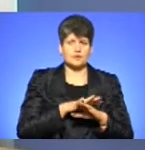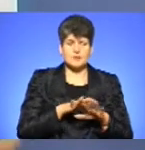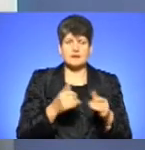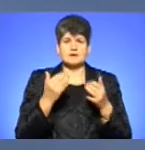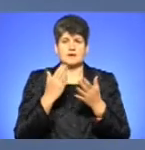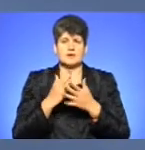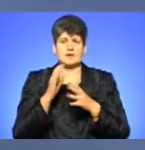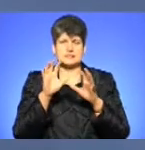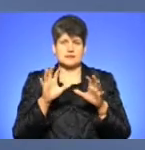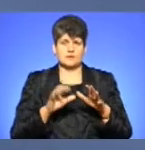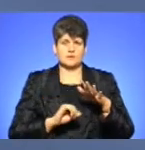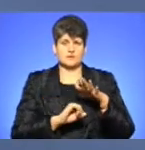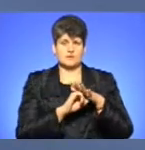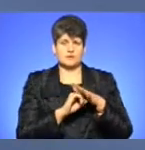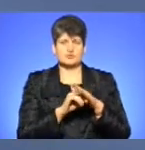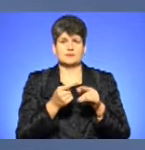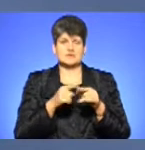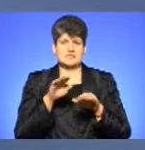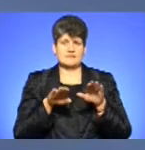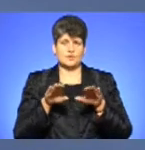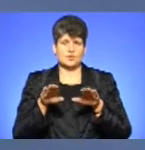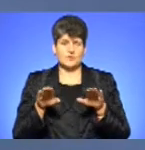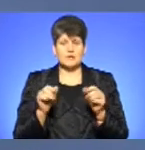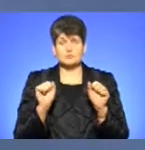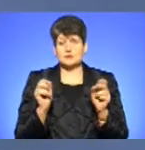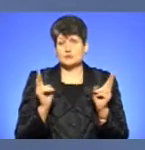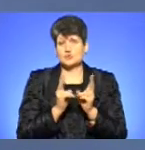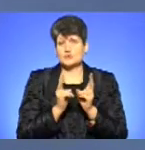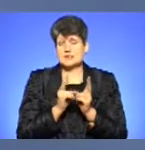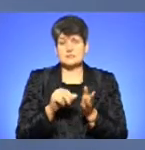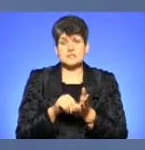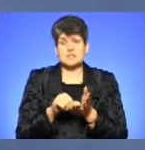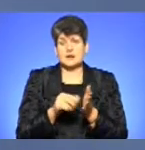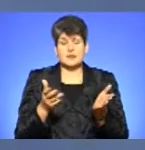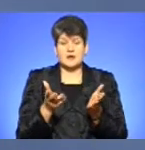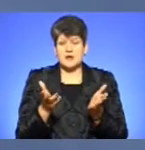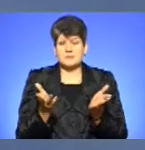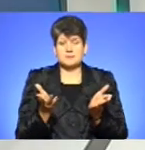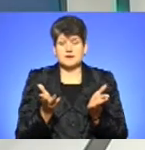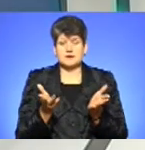законне підґрунті для того, щоб вже врегульовувати. Можливо, нам прийдеться зустрітися з представниками, які, власне,